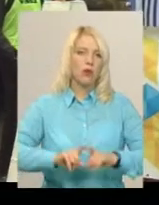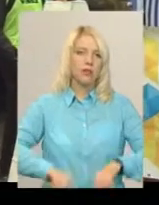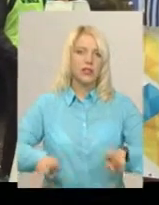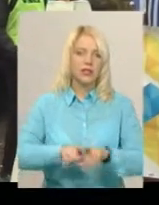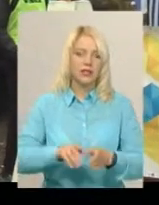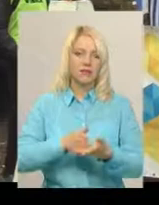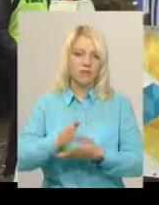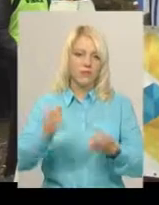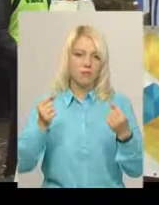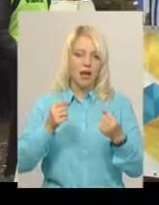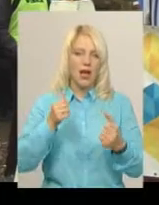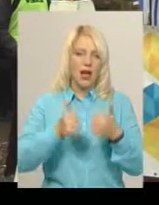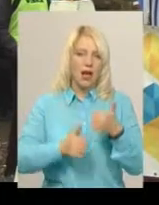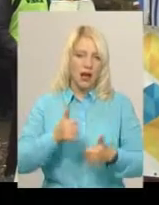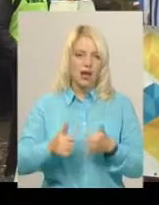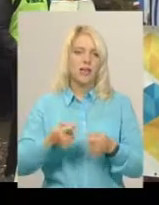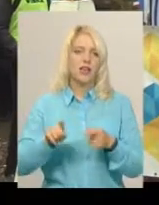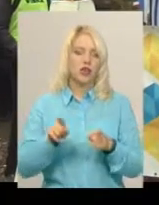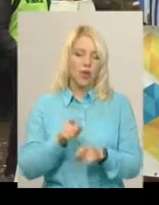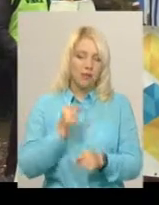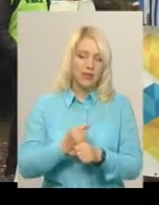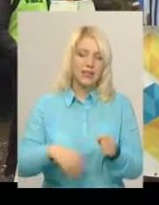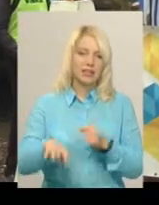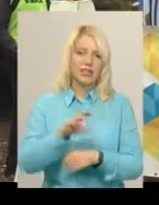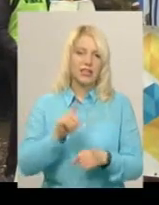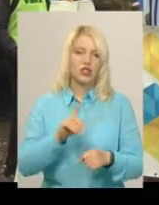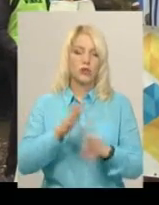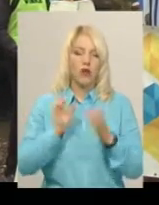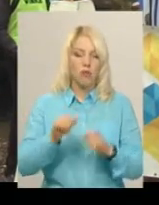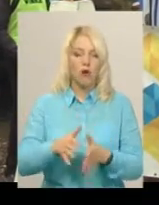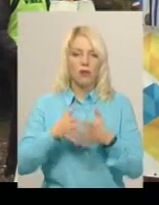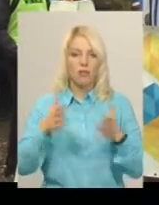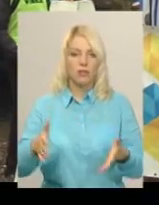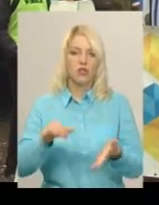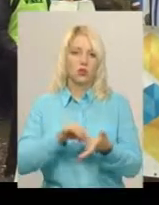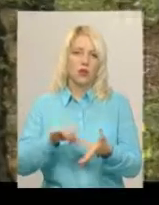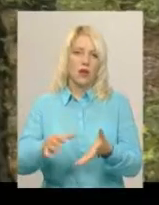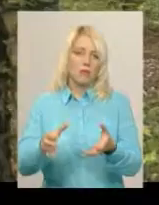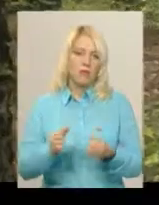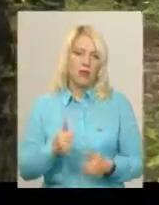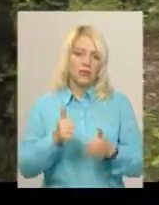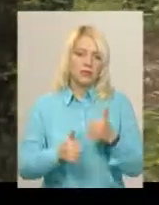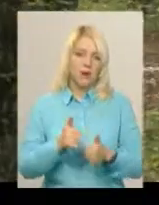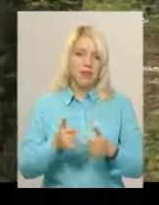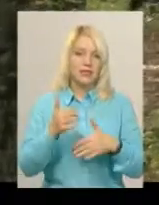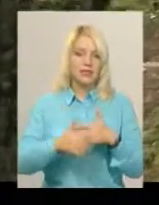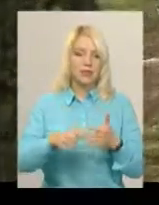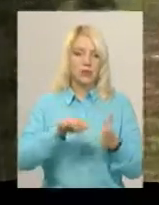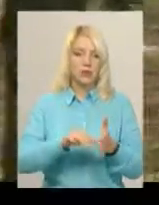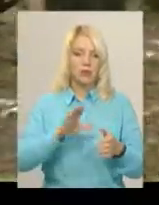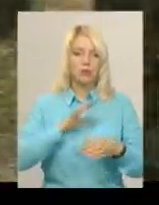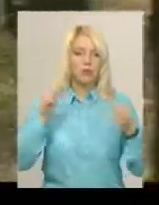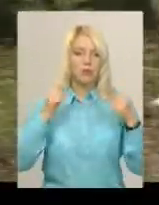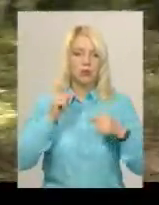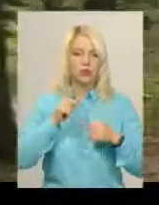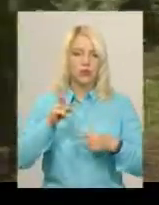розвивати, робити все, щоб нас якомога більше учасників приймало в таких змаганнях. Серед учасників були й спортсмени, які